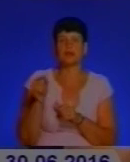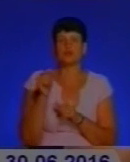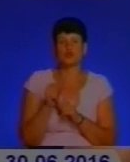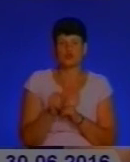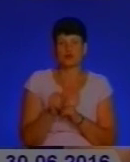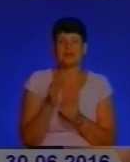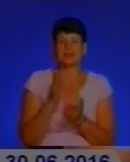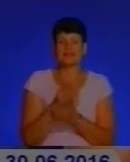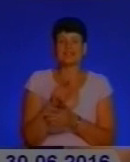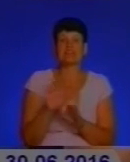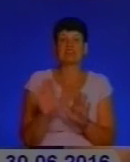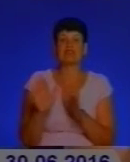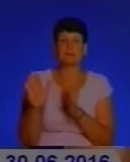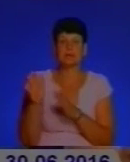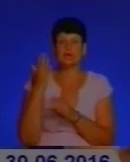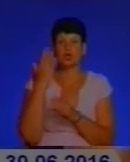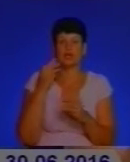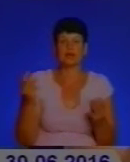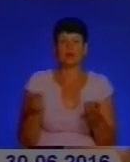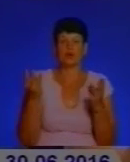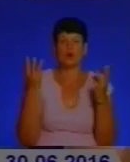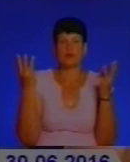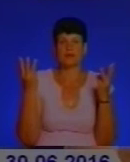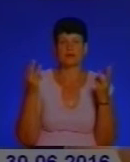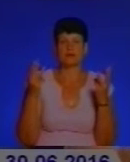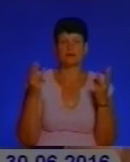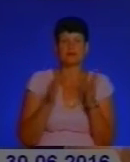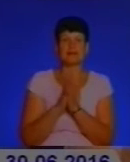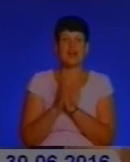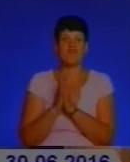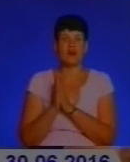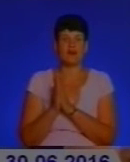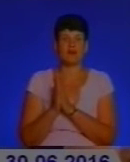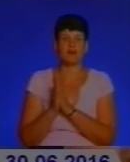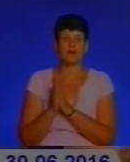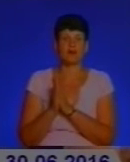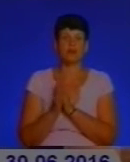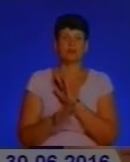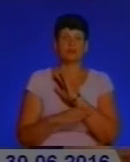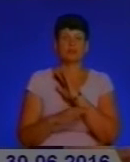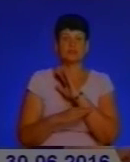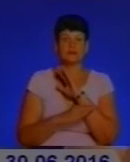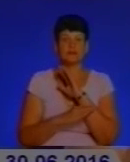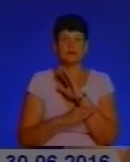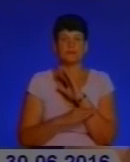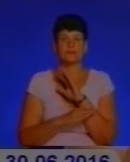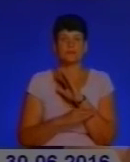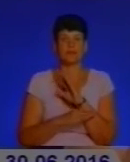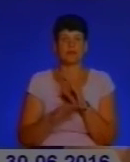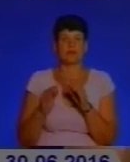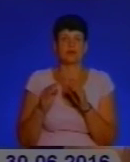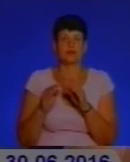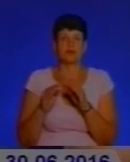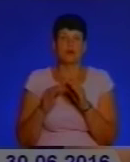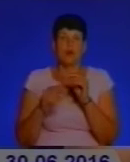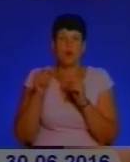є такі випадки, коли займається трава від пляшки розбитої, від скла. Вона фокусується як лінза і так